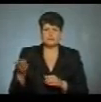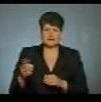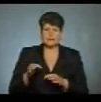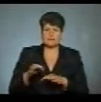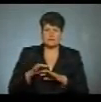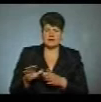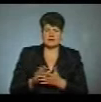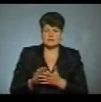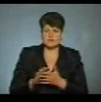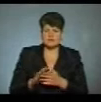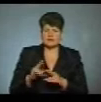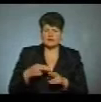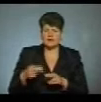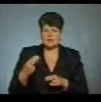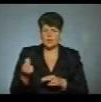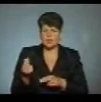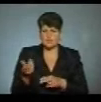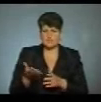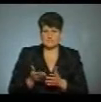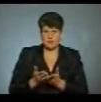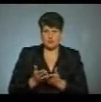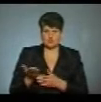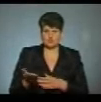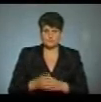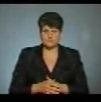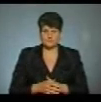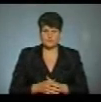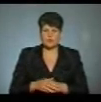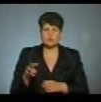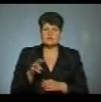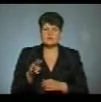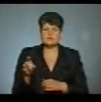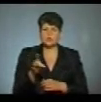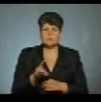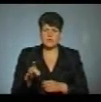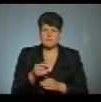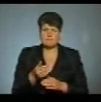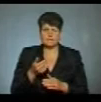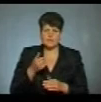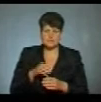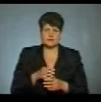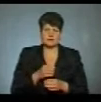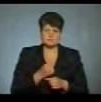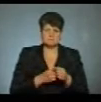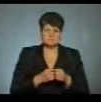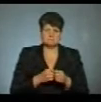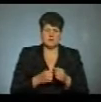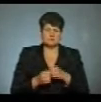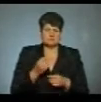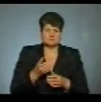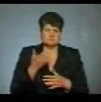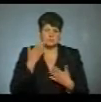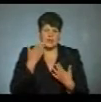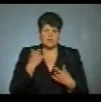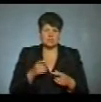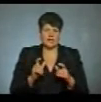для проведення дезінфекції з відшкодуванням коштів за надану послугу. У Монастирському районі перед Великоднем послабили карантин. Про це